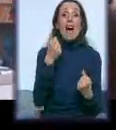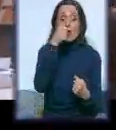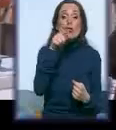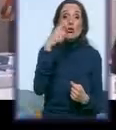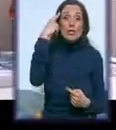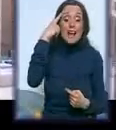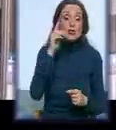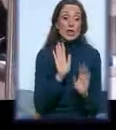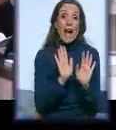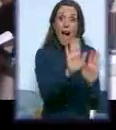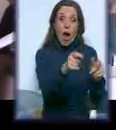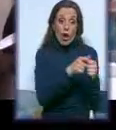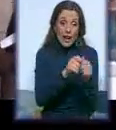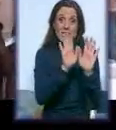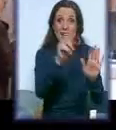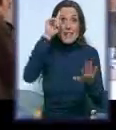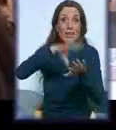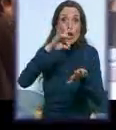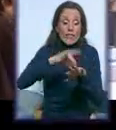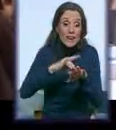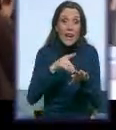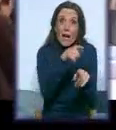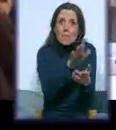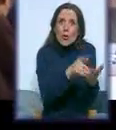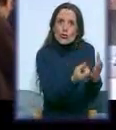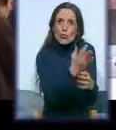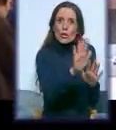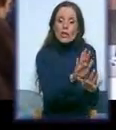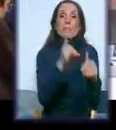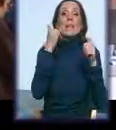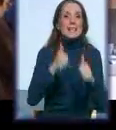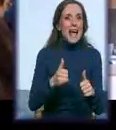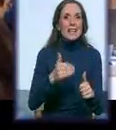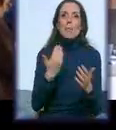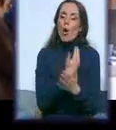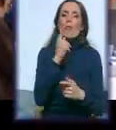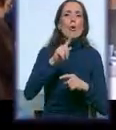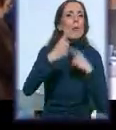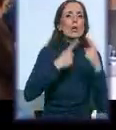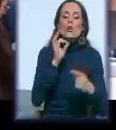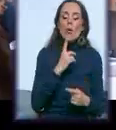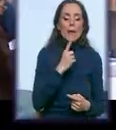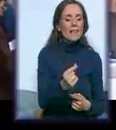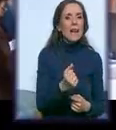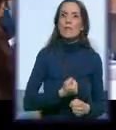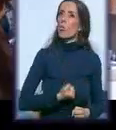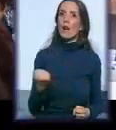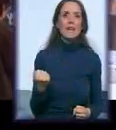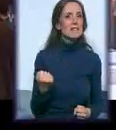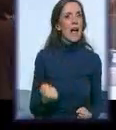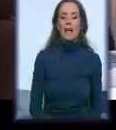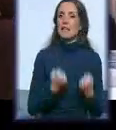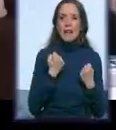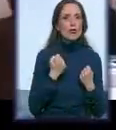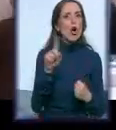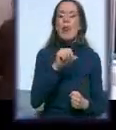ideje potiču od njih. Ovaj put opet idemo ka tom partnerstvu, kriza je, moramo zajedno. Ne možemo ni mi sami, ne možete ni vi sami.